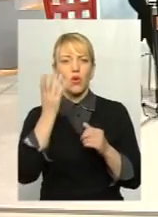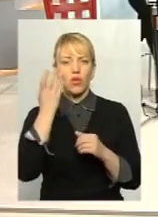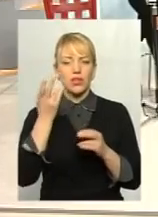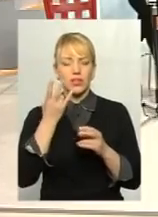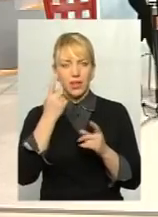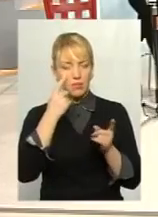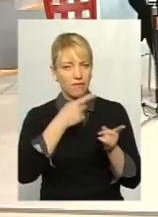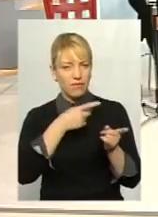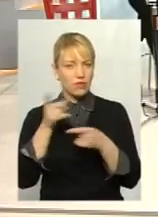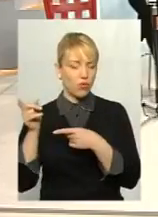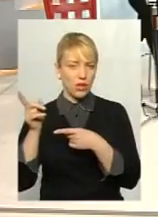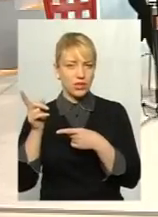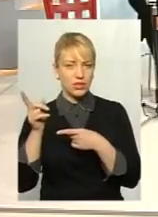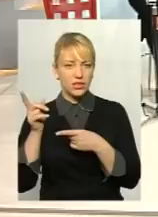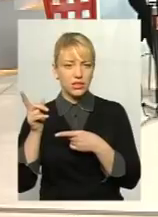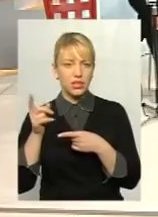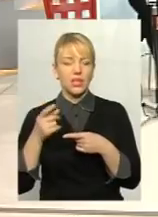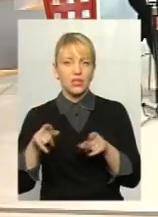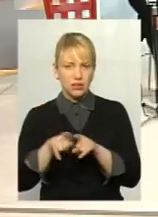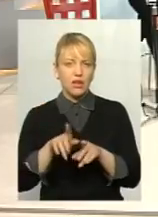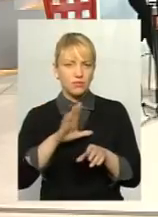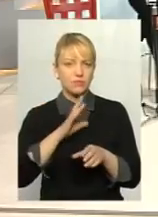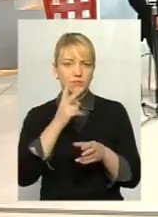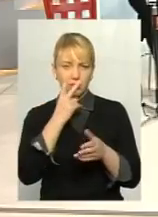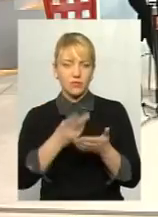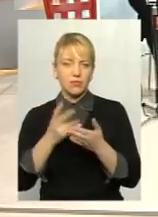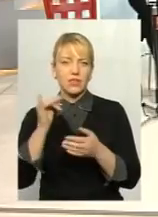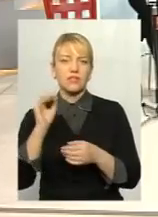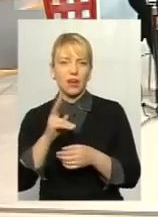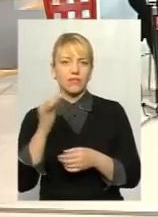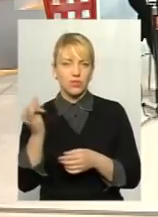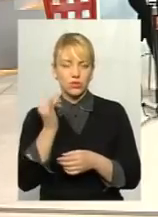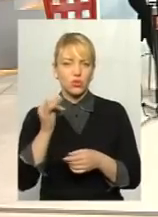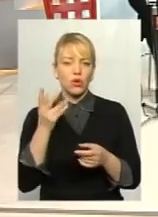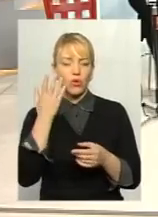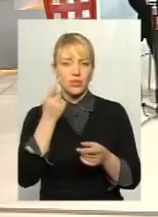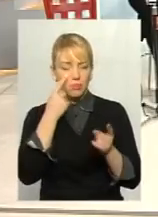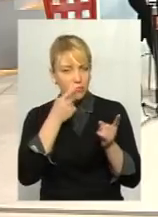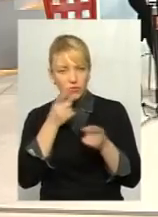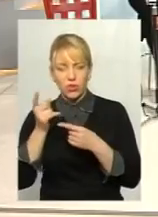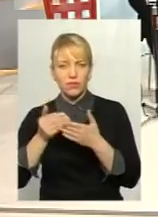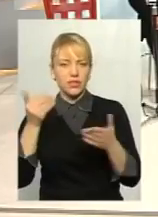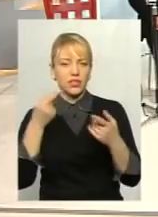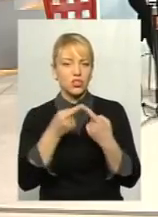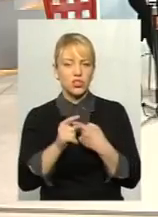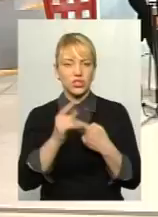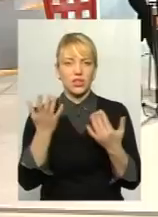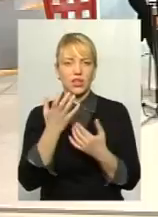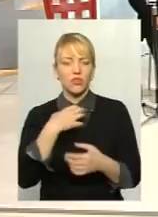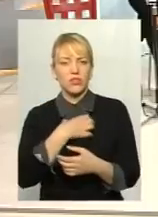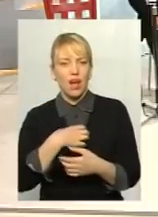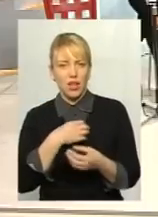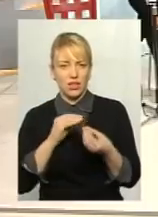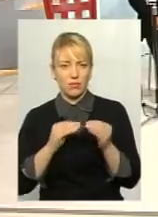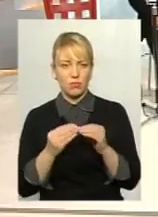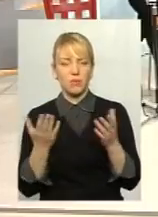так складається, так підтверджує далі історія, коли треба відволікти від якихось інших нагальних проблем. Яке